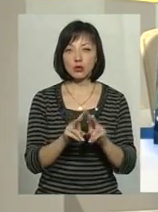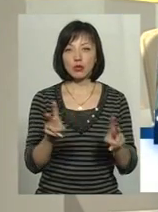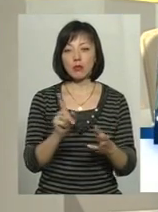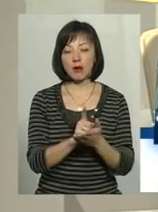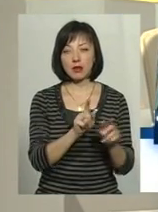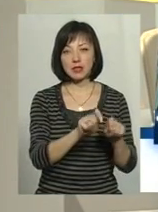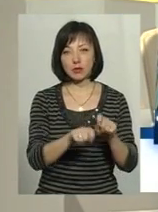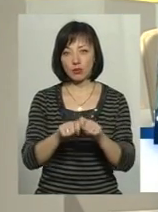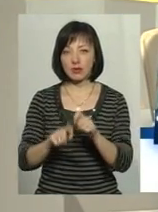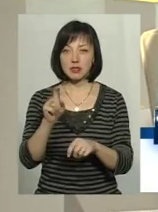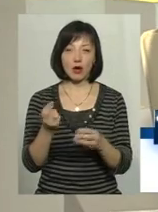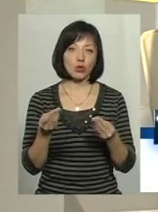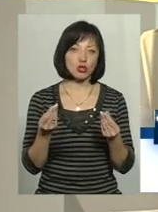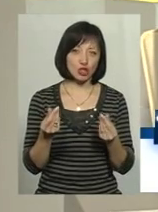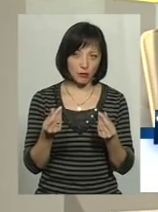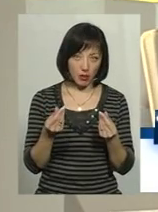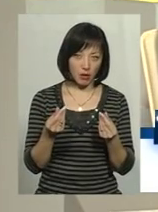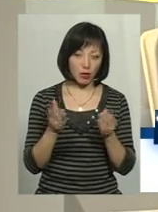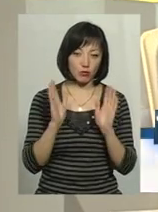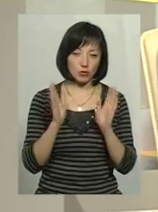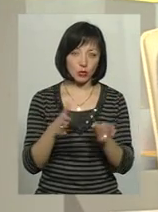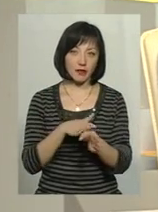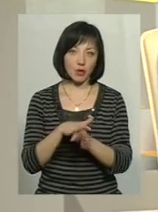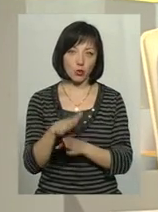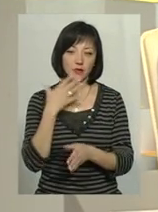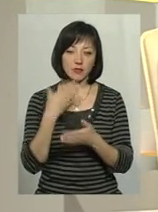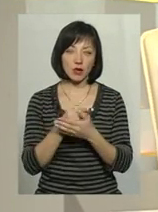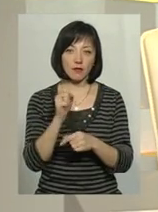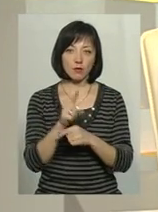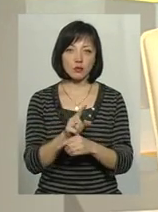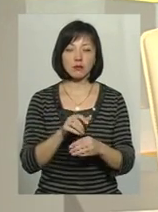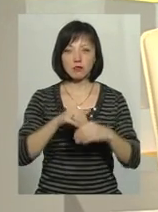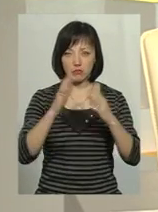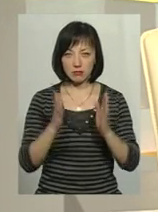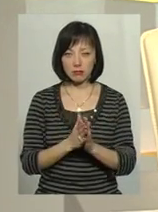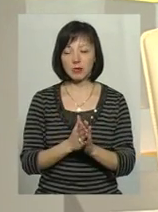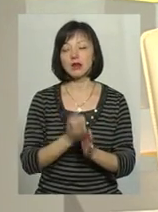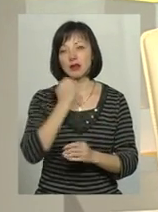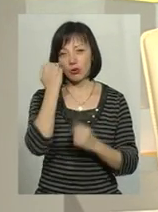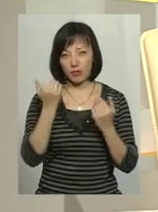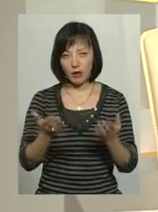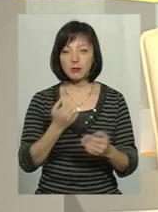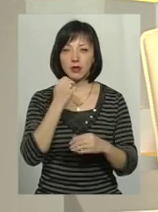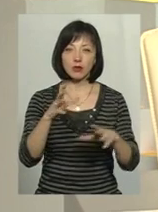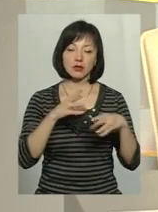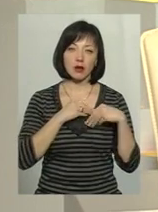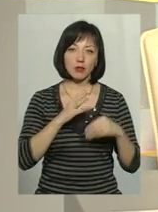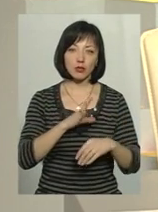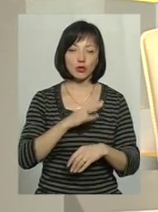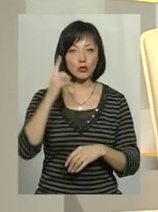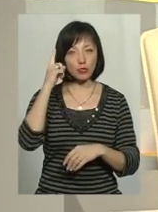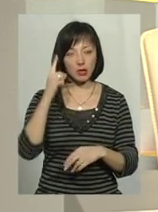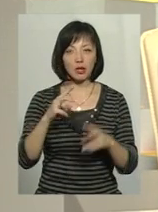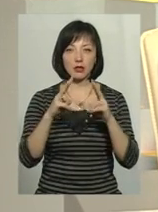слідкувати за грошема, будуть виконувати свої функції в повному обсязі. Дякую вам, дякую всім, хто був із нами.